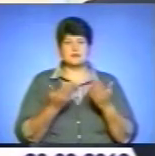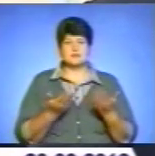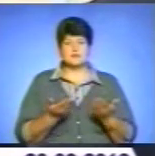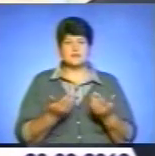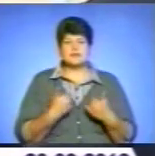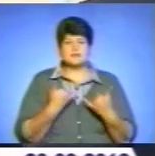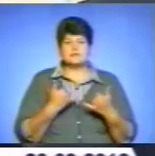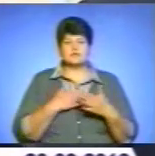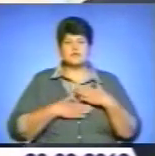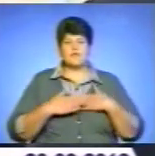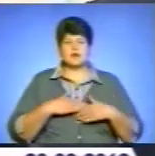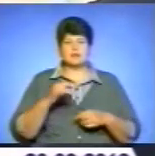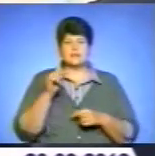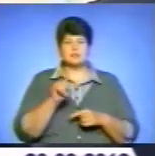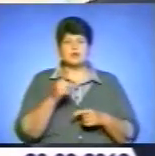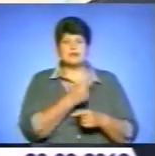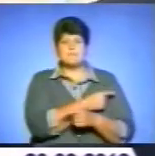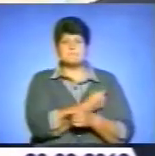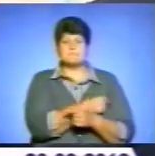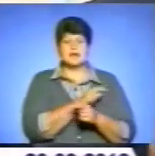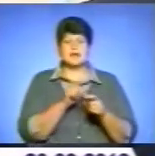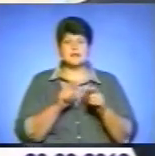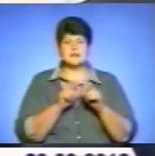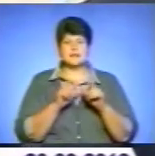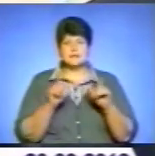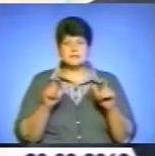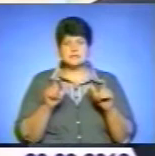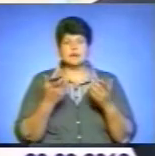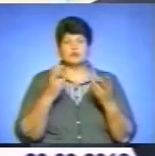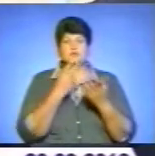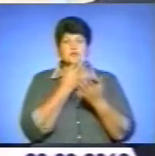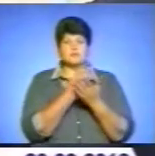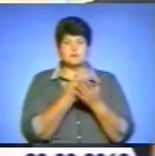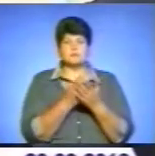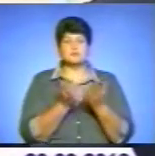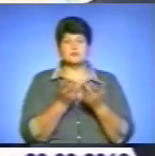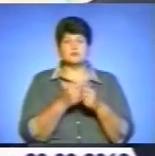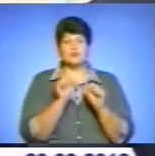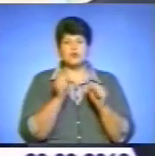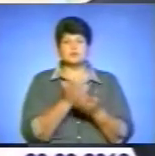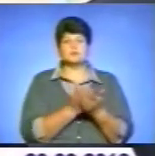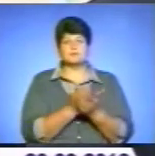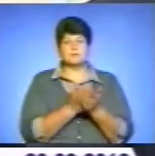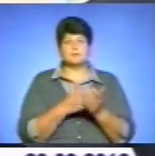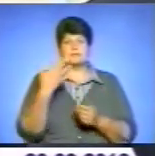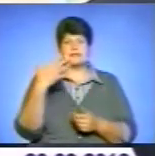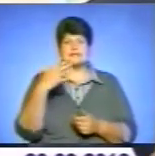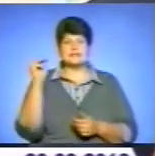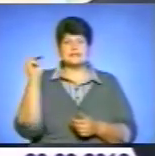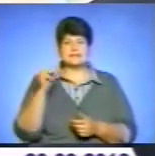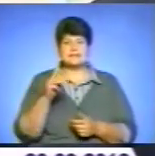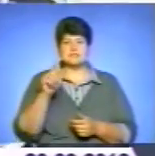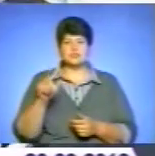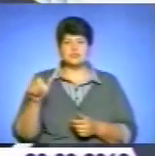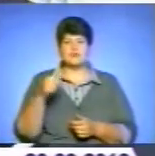Я сьогодні доволен тим, що ця больниця, ну, по крайній мере, то, що ми видим опросчетом, вона може обслужити порядка 50 тисяч людей